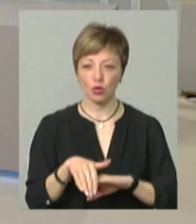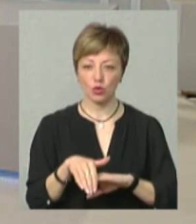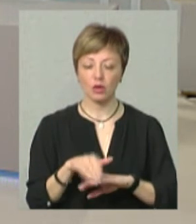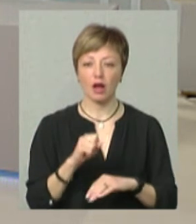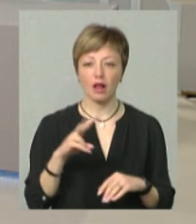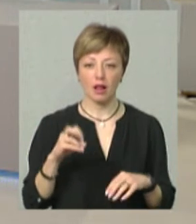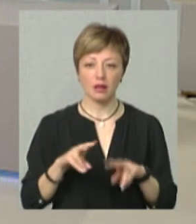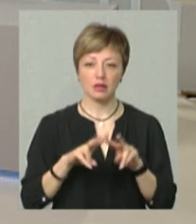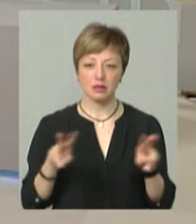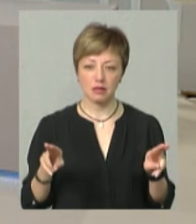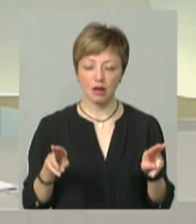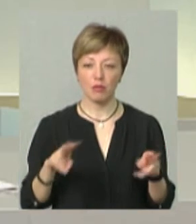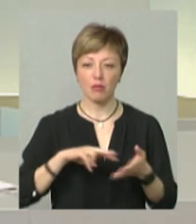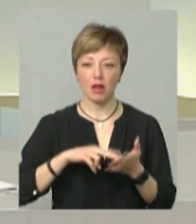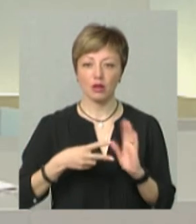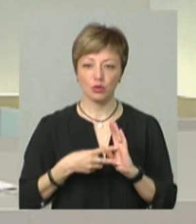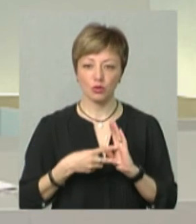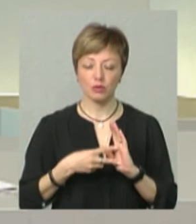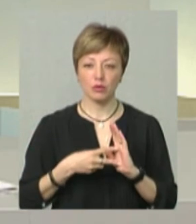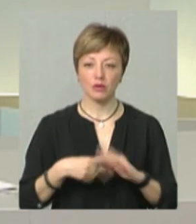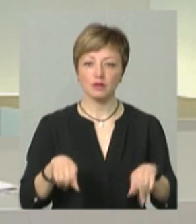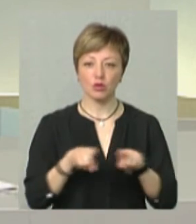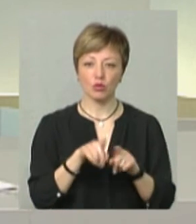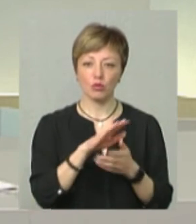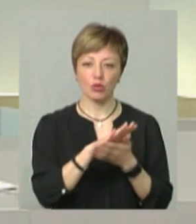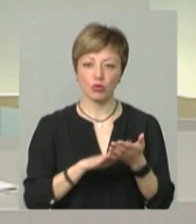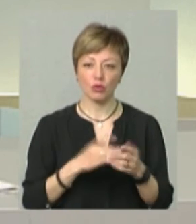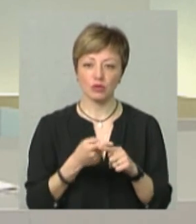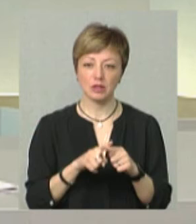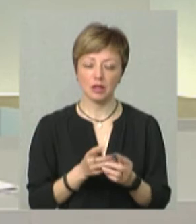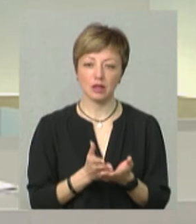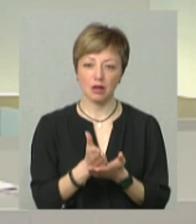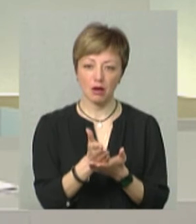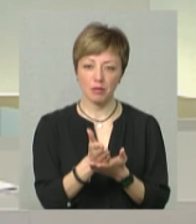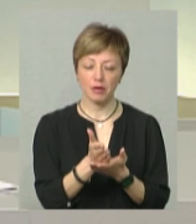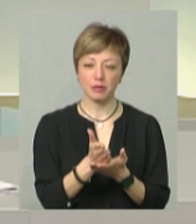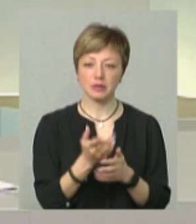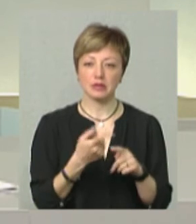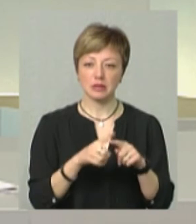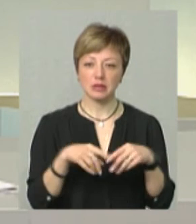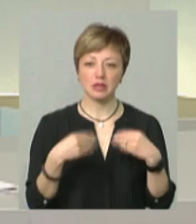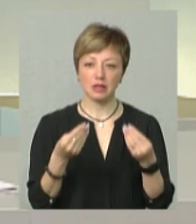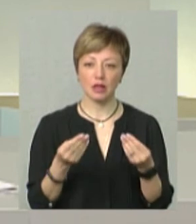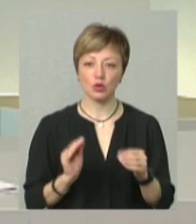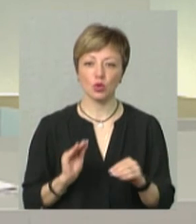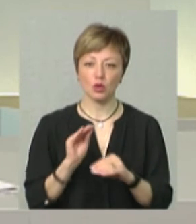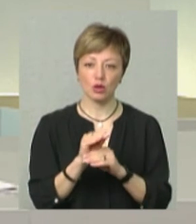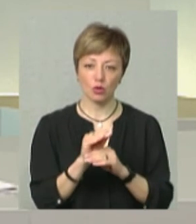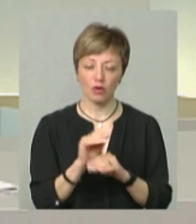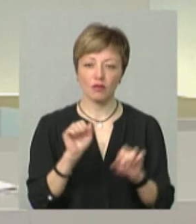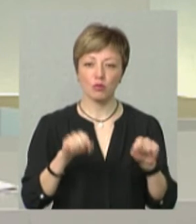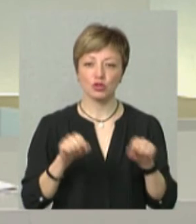але так само ми плануємо все одно продовжувати цей напрямок, тому що це дає додаткові